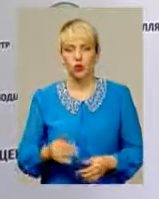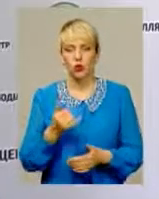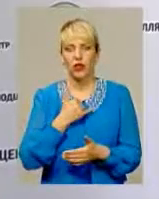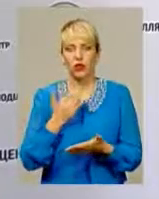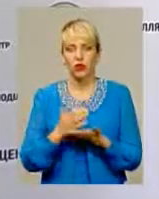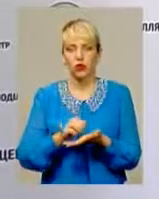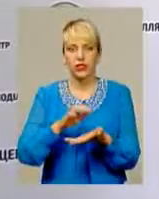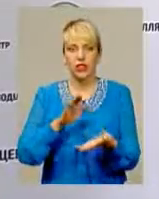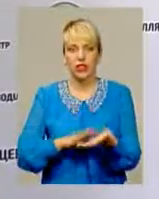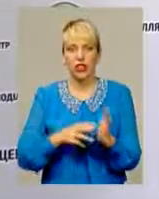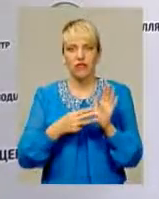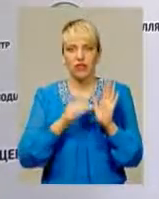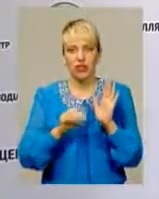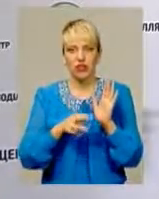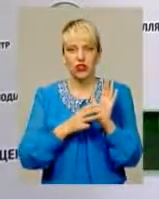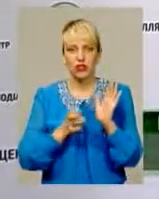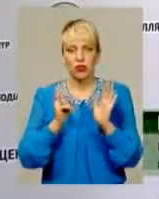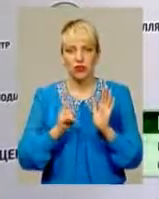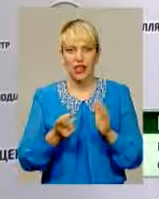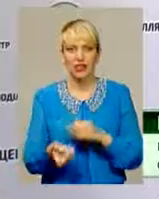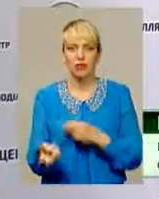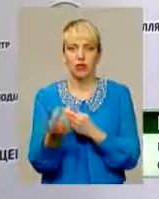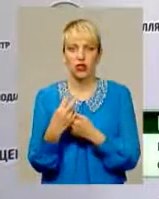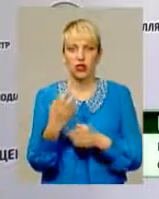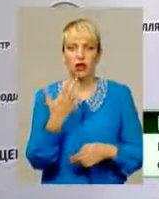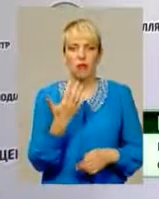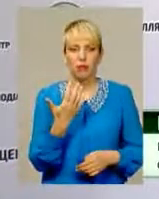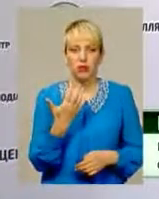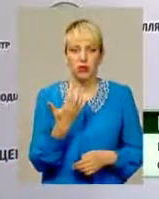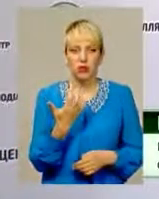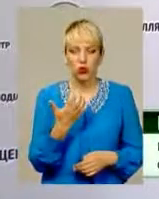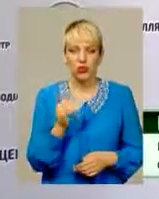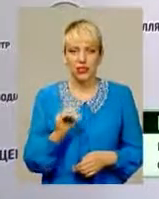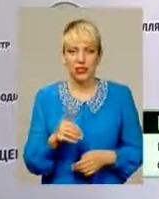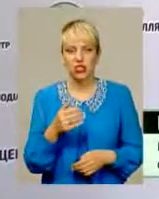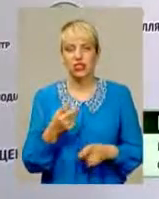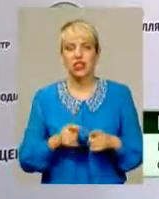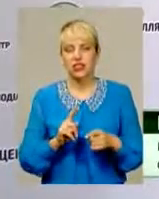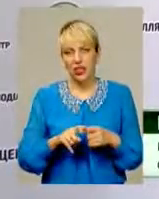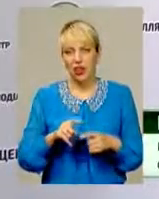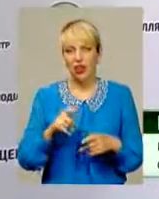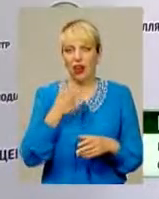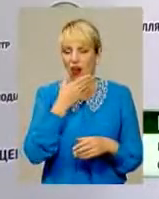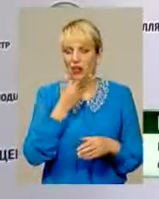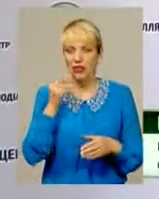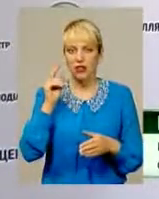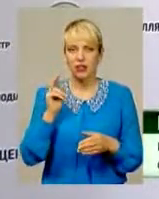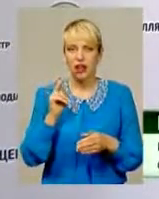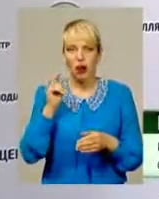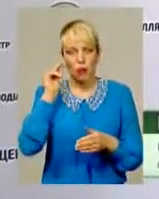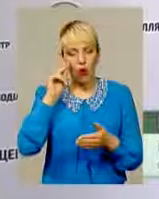було зарегістровано 8820, з'явилися 5554 чоловіки. Це досить гарний показник явки,